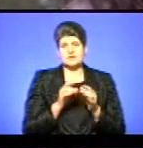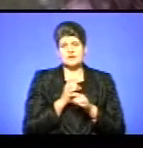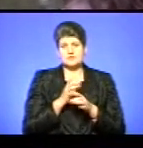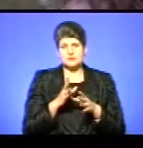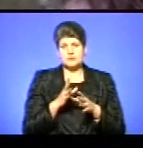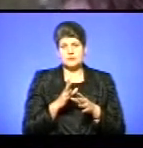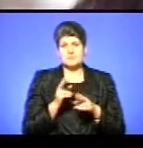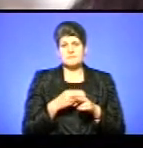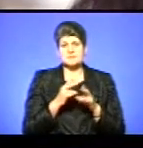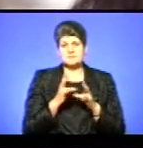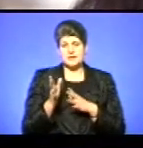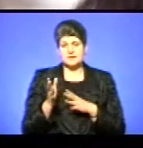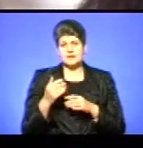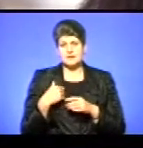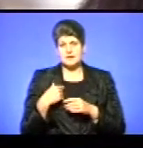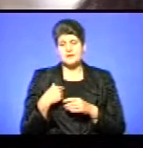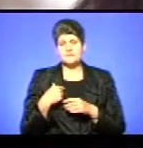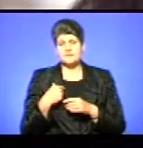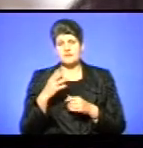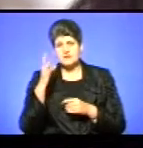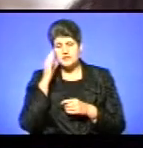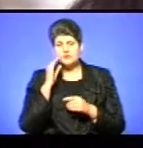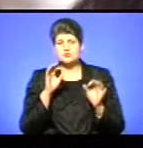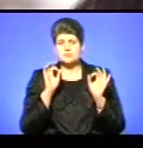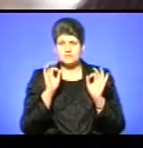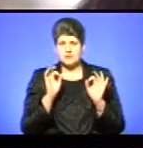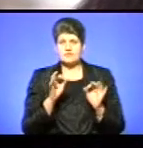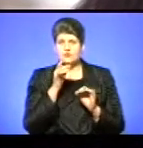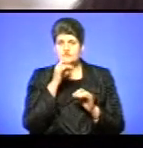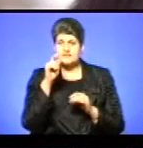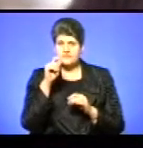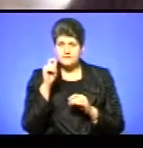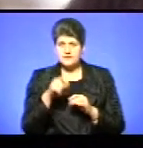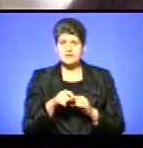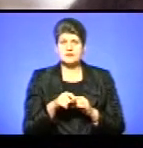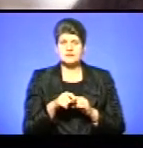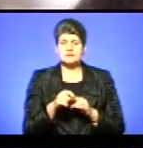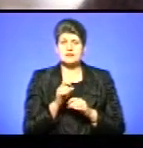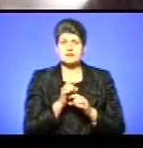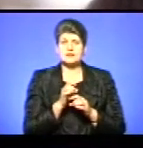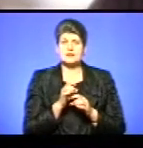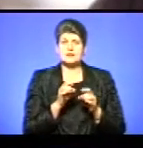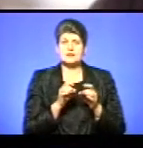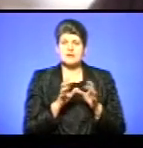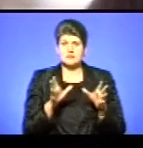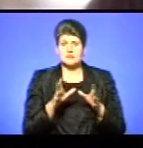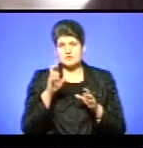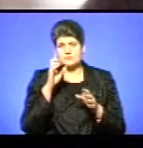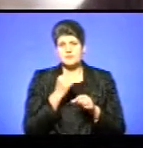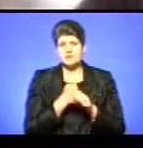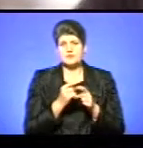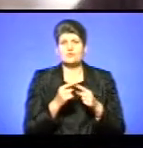радіаційної безпеки. Я вважаю, що, напевно, дуже правильно в часі війни з ядерною державою працювати в